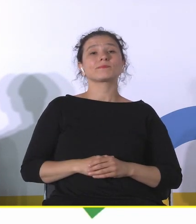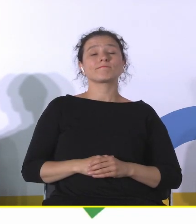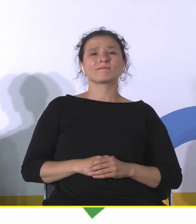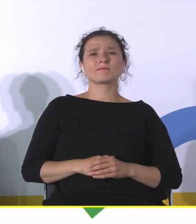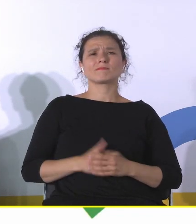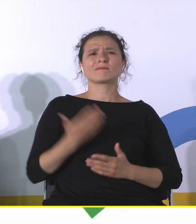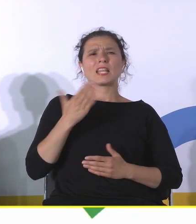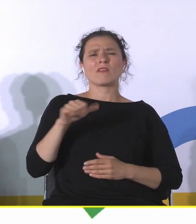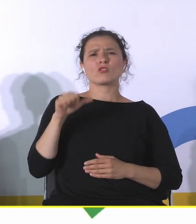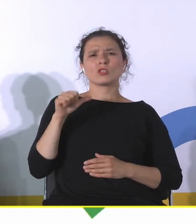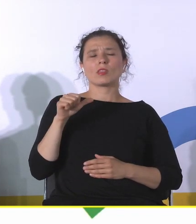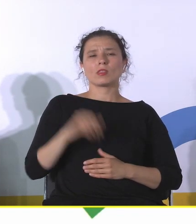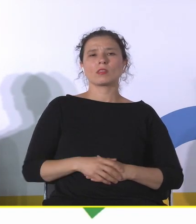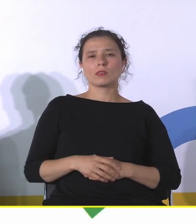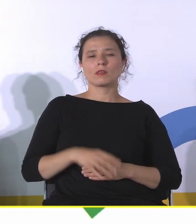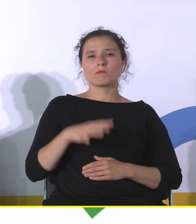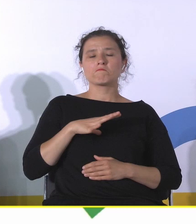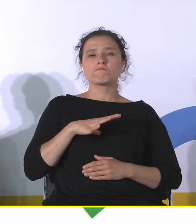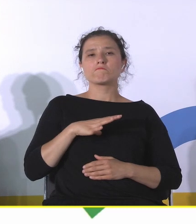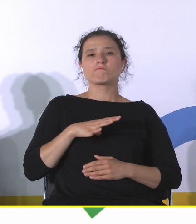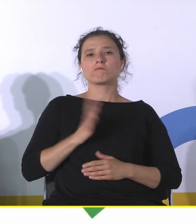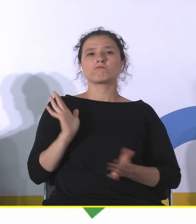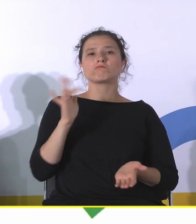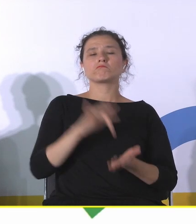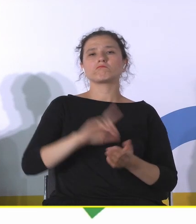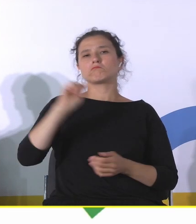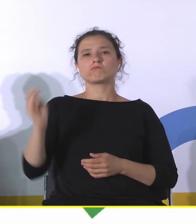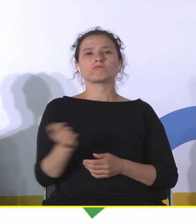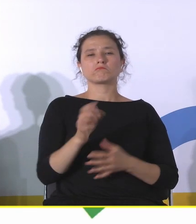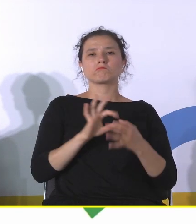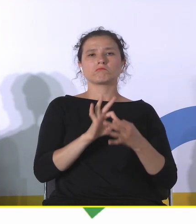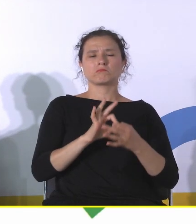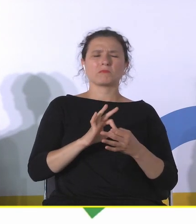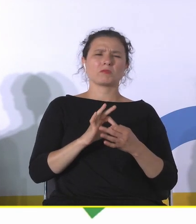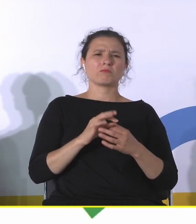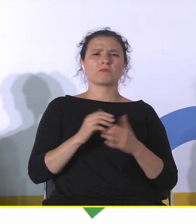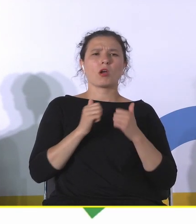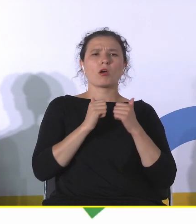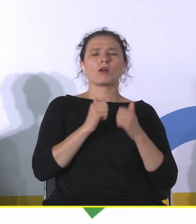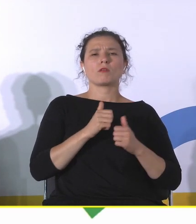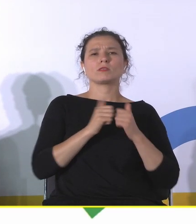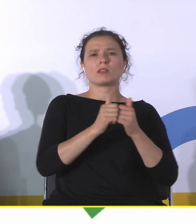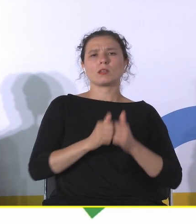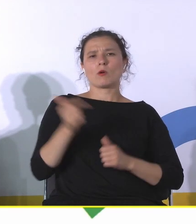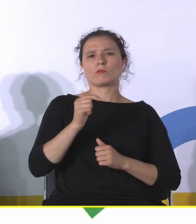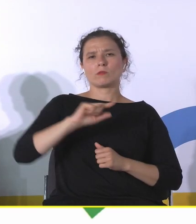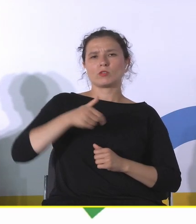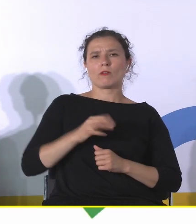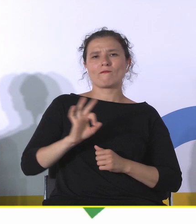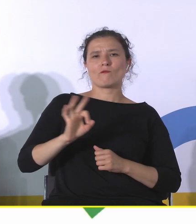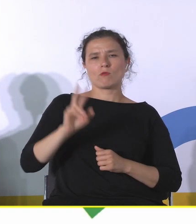temu byliśmy na objeździe związanych z naszymi obowiązkami Narodowego Instytutu Dziedzictwa, między innymi w